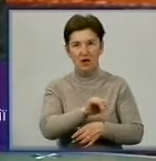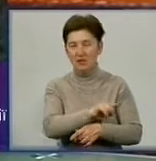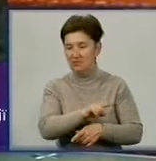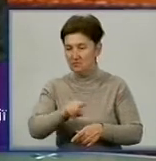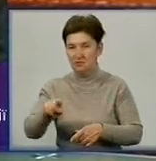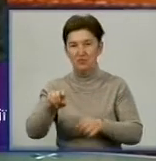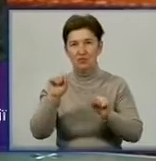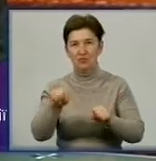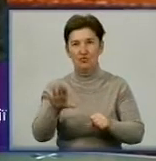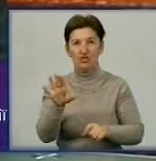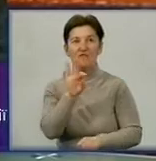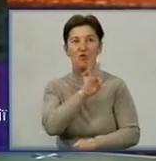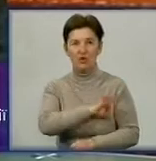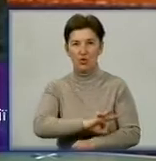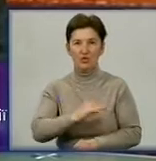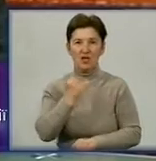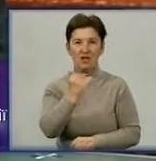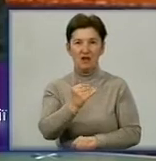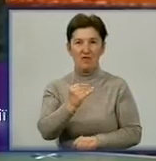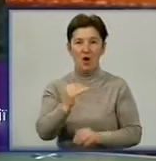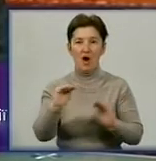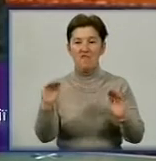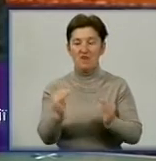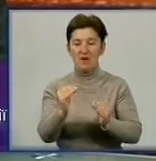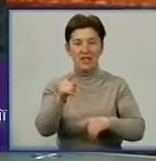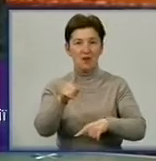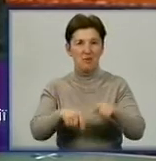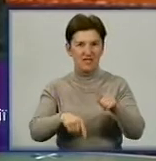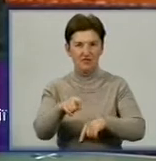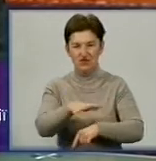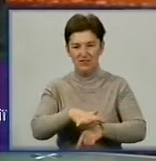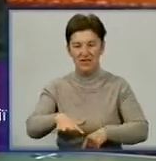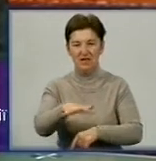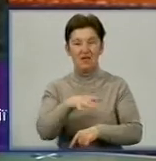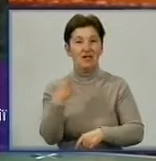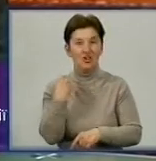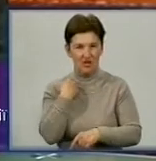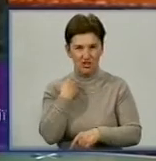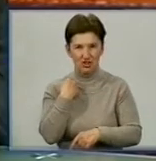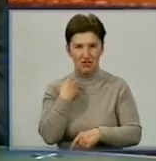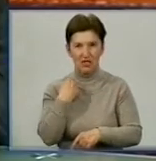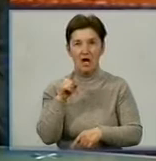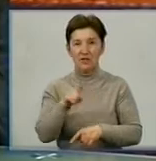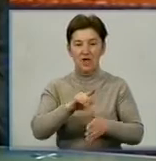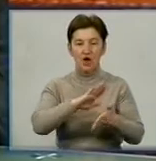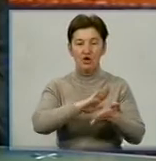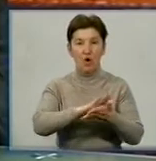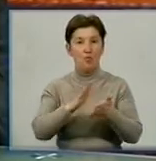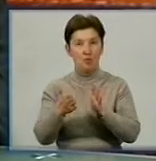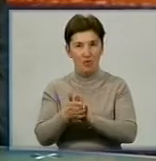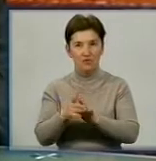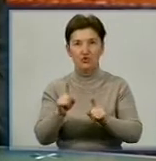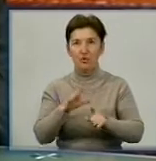стати в пригоді його малій батьківщині Кировоградщині. Також, без сумніву, та домовлення, яка була досягнута в